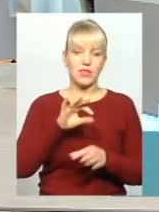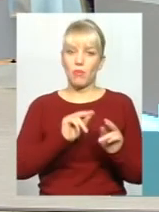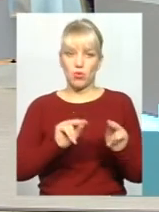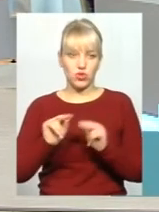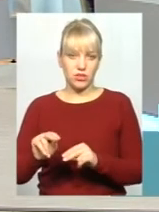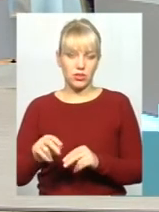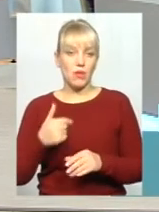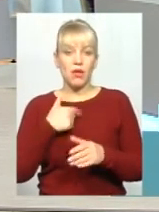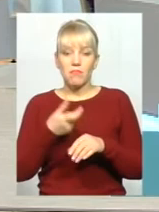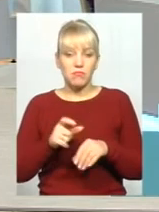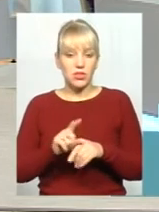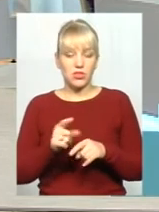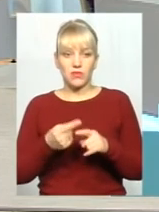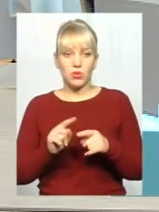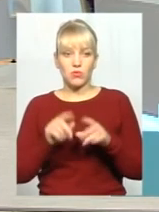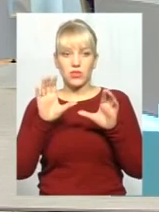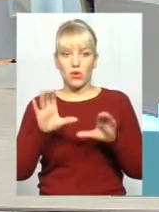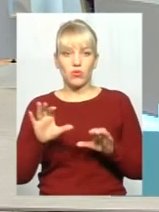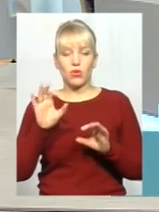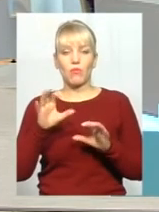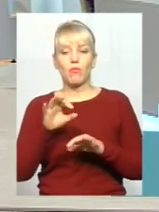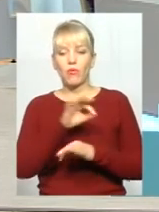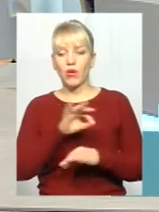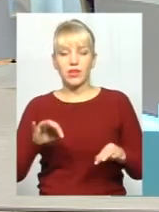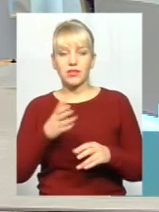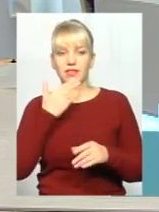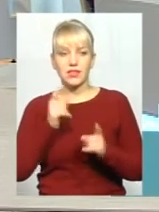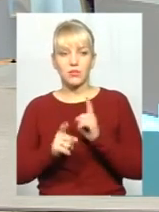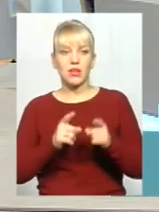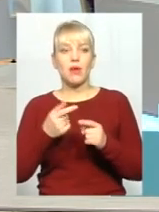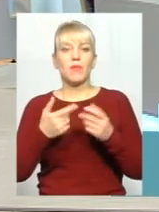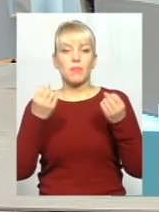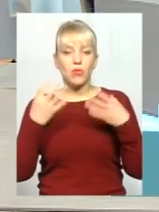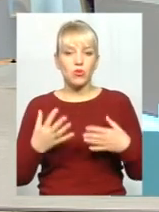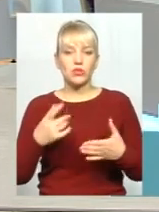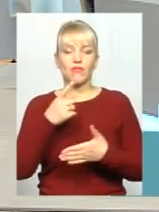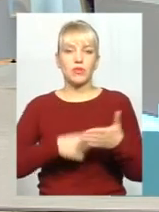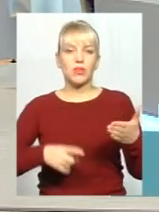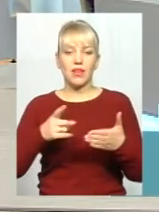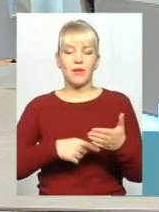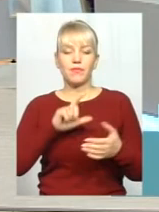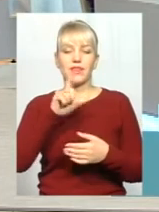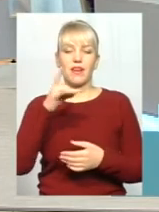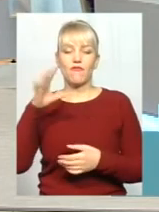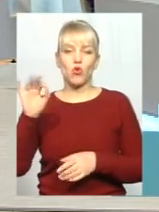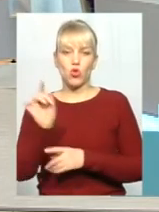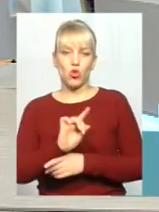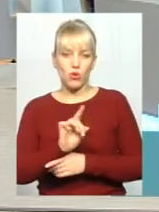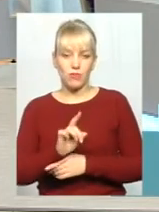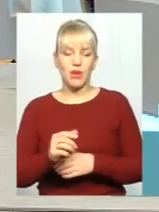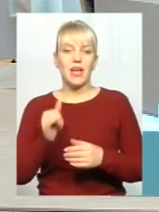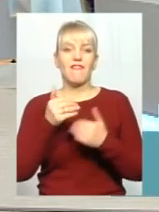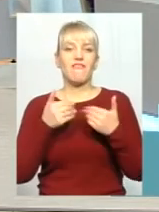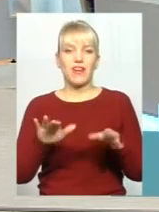Все, більше ми нічого в цьому законопроекті не змінюємо. Ми тільки відміняємо євронорми, відміняємо рік випуску автомобіля. І